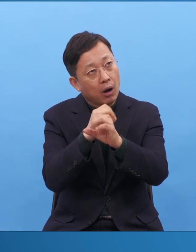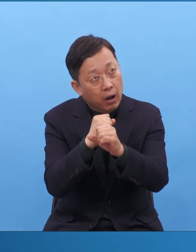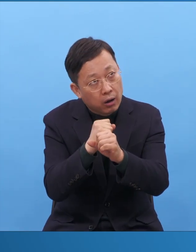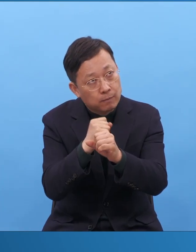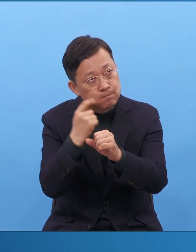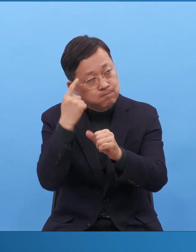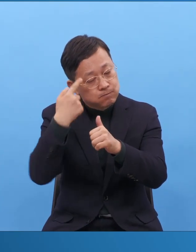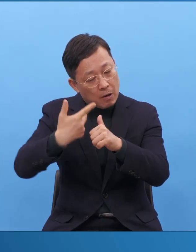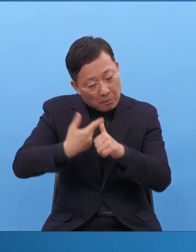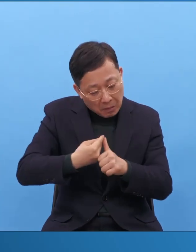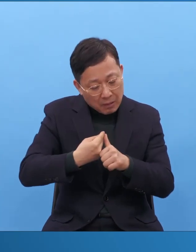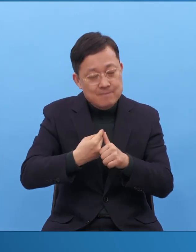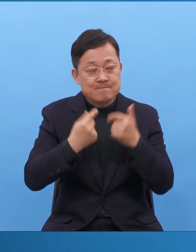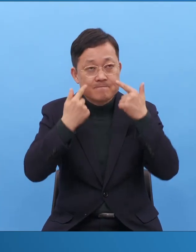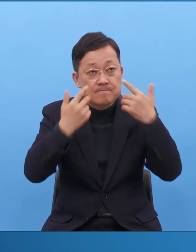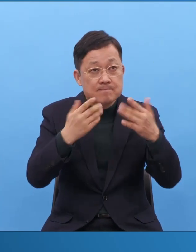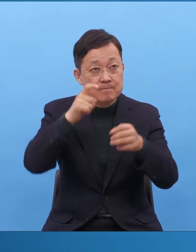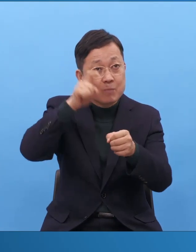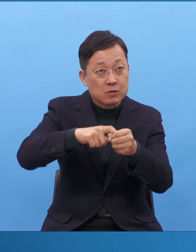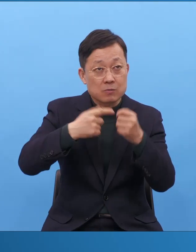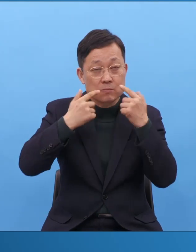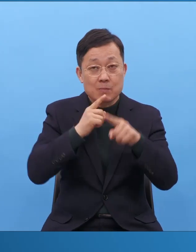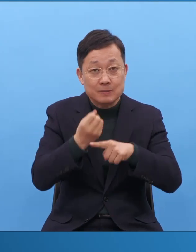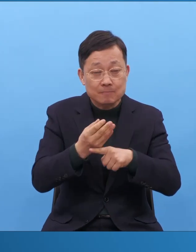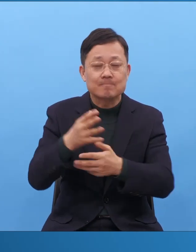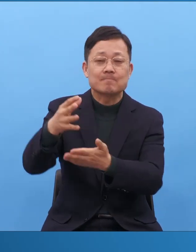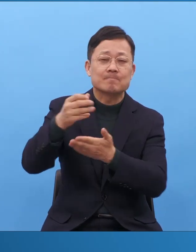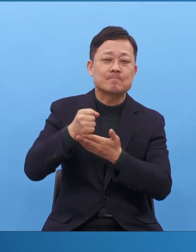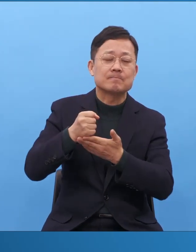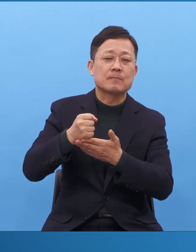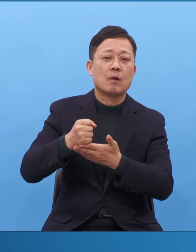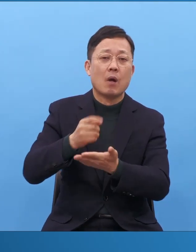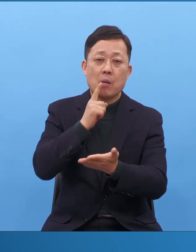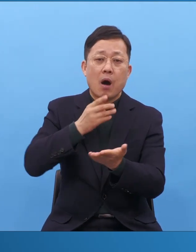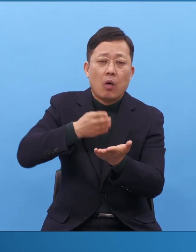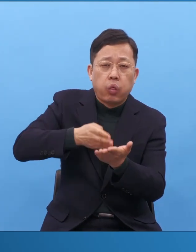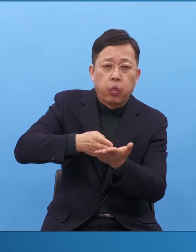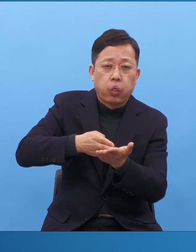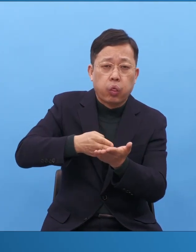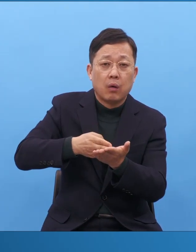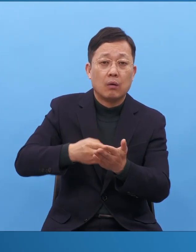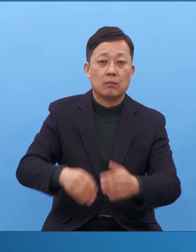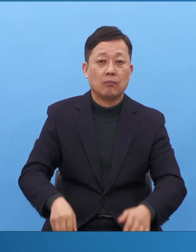내가 볼 때는 실패를 할 거라 확신했지만 실패했어요.